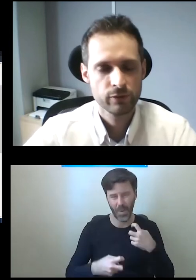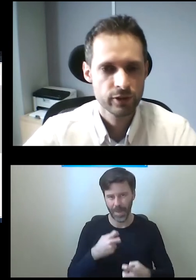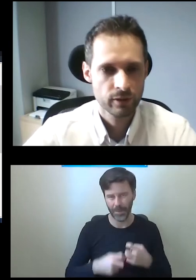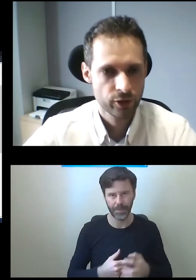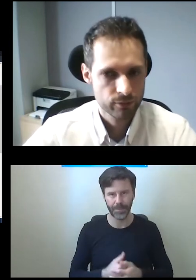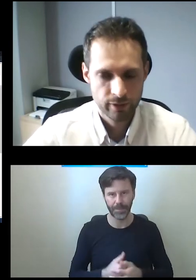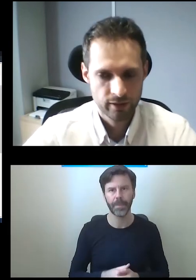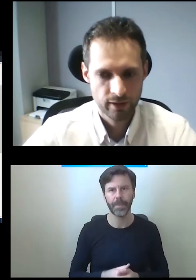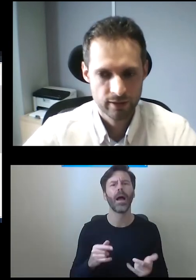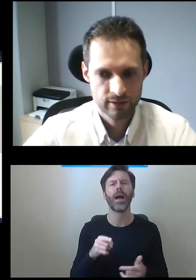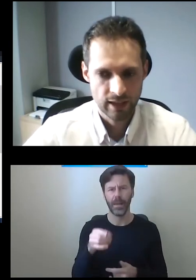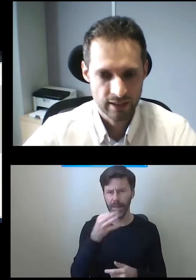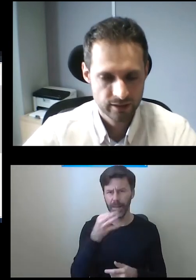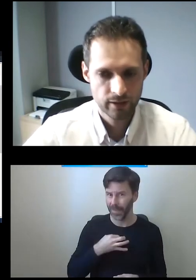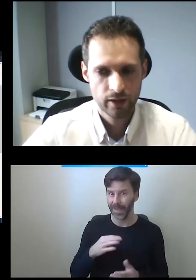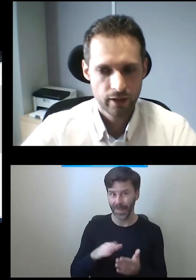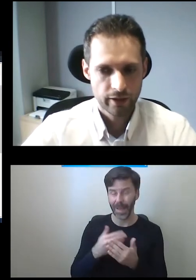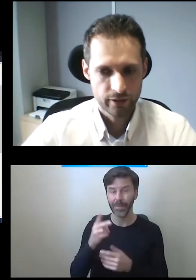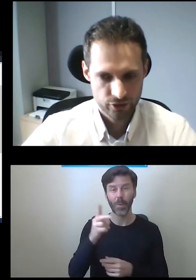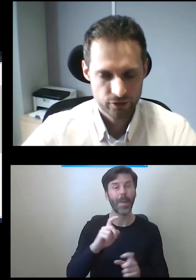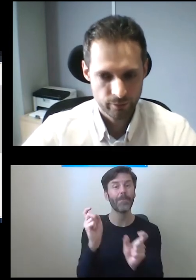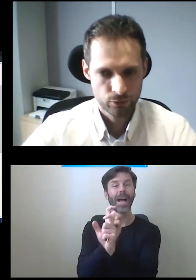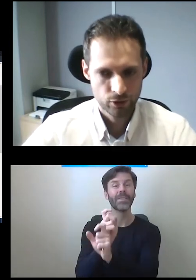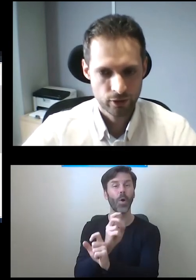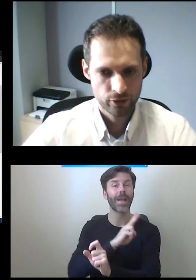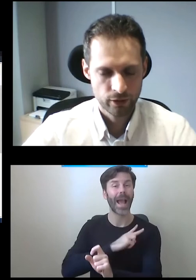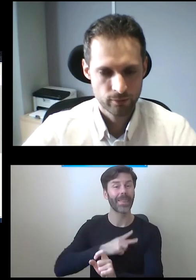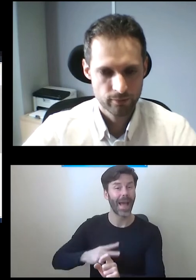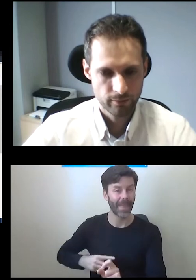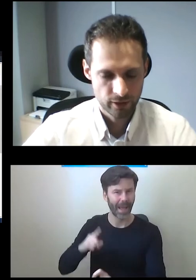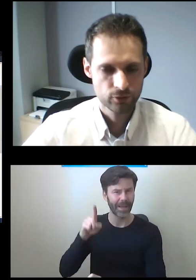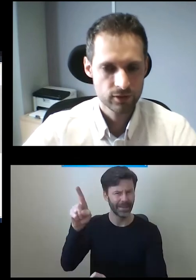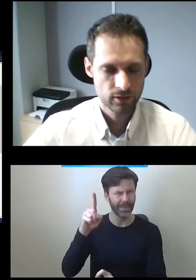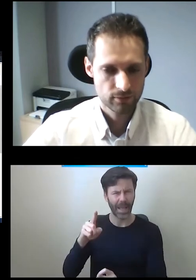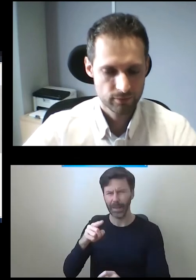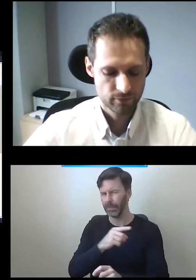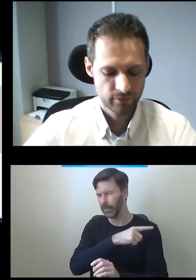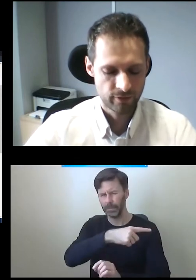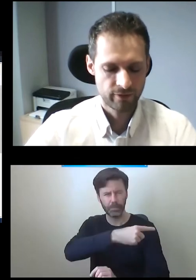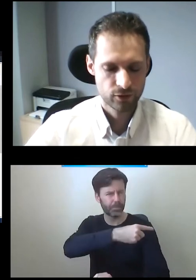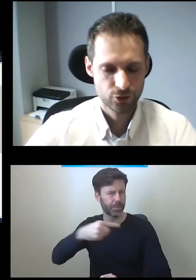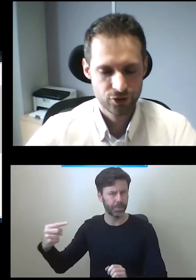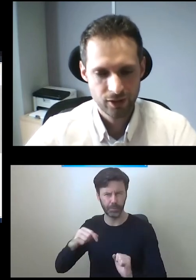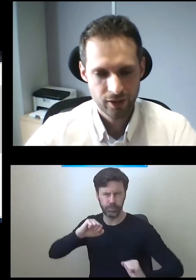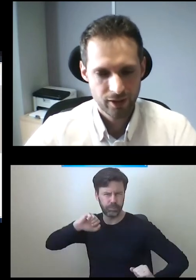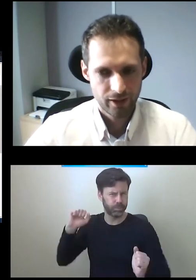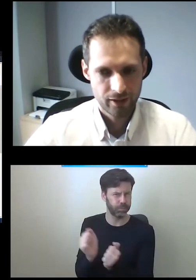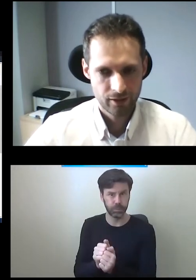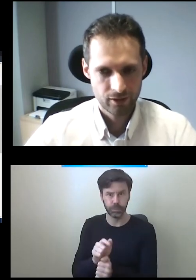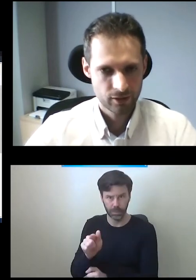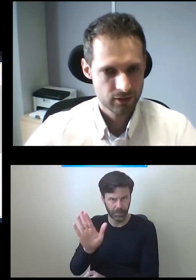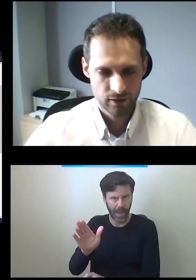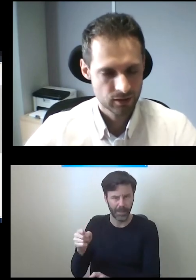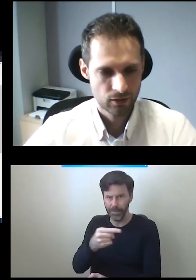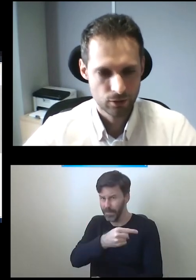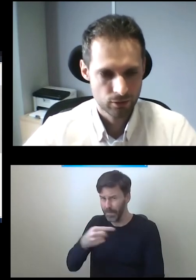atmosferyczne, mieliśmy pytania z Kanady, gdzie się temperatury sięgają bardzo niskich wartości. I